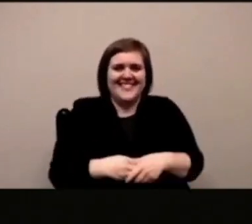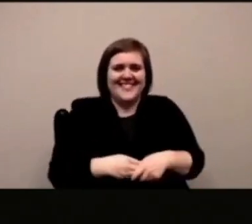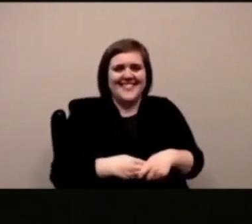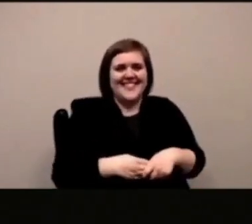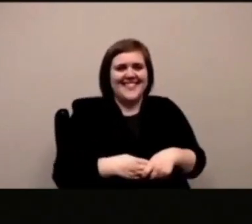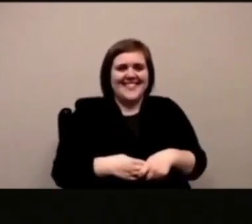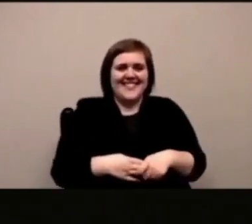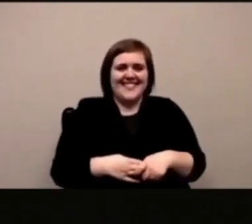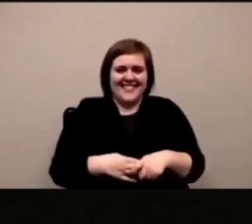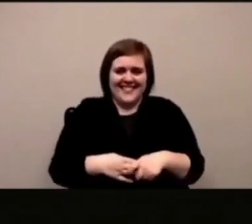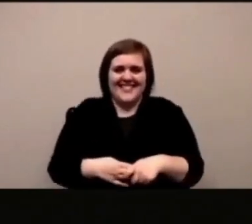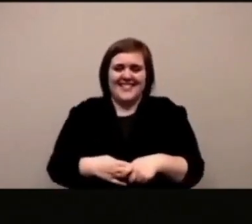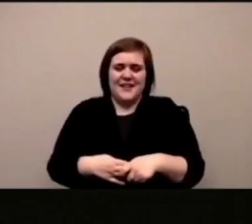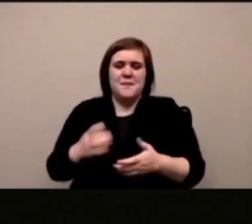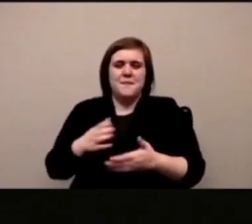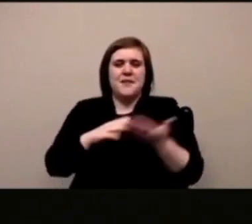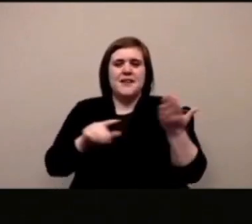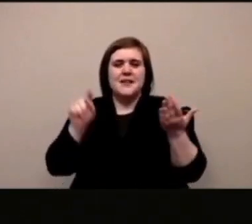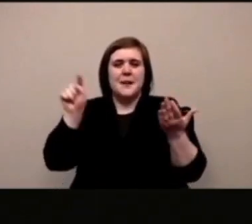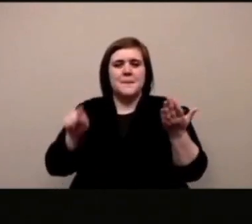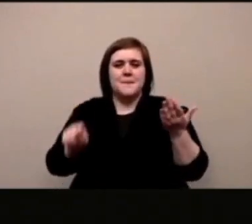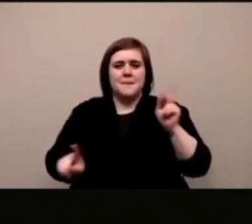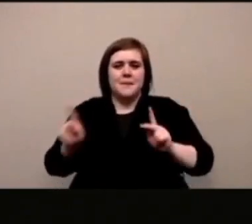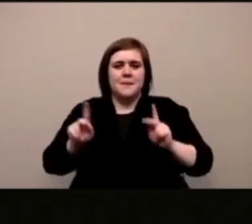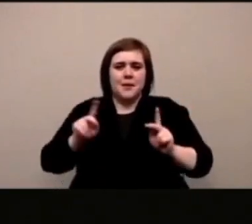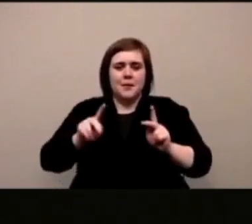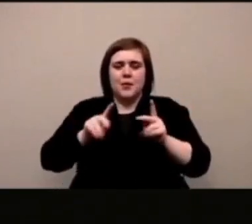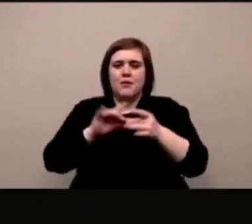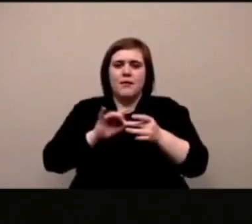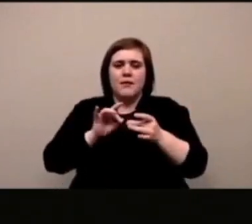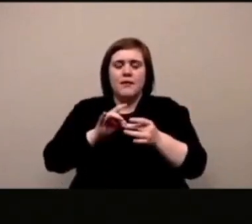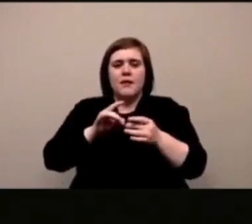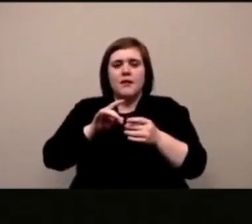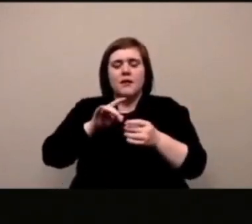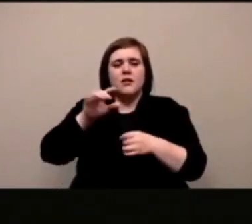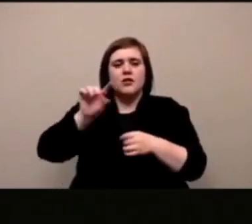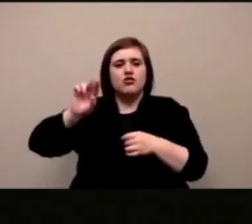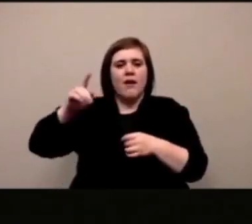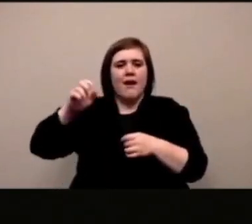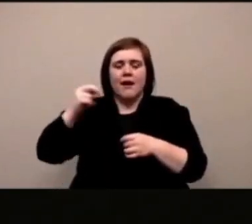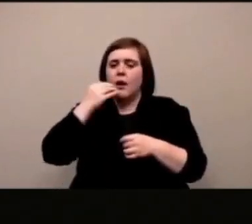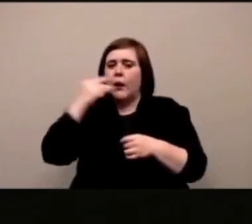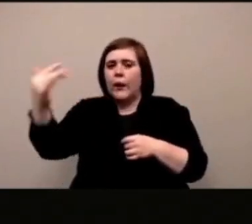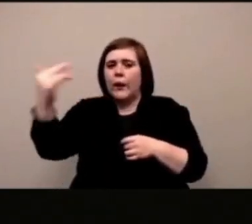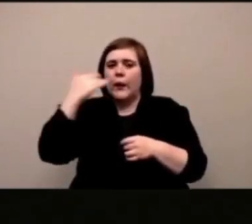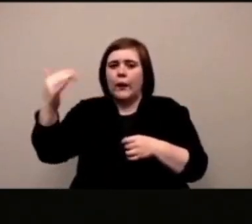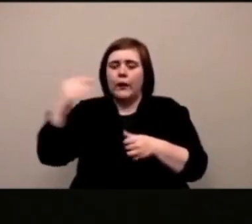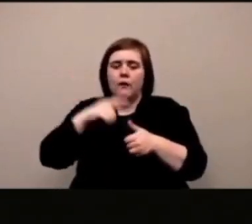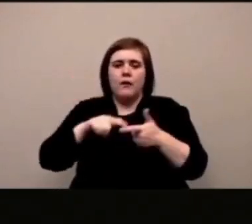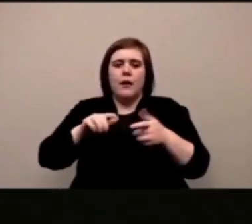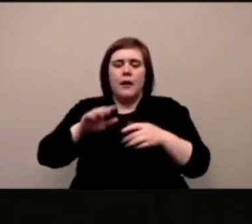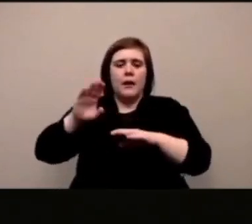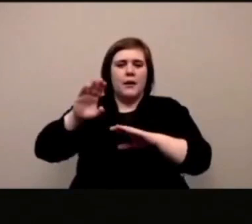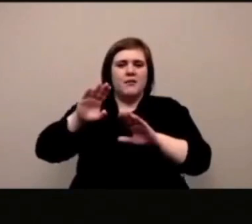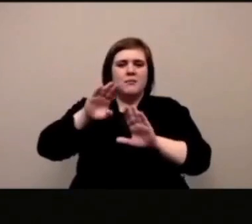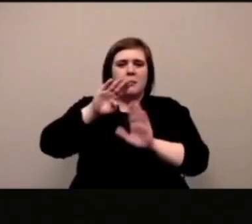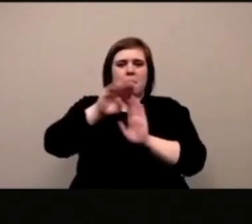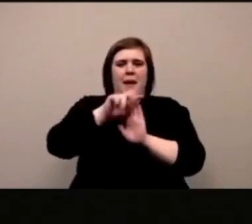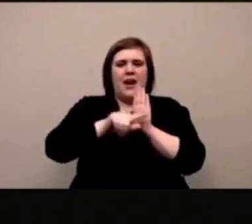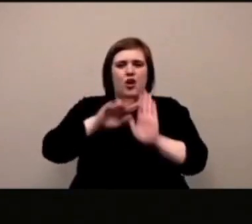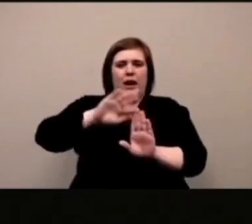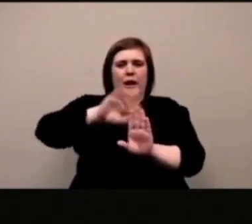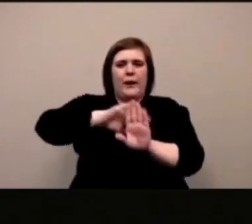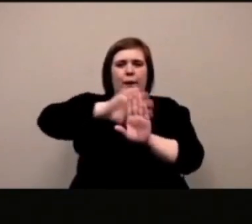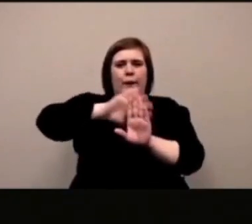voglio ringraziare ringraziare la nostra interprete di segni per seguire